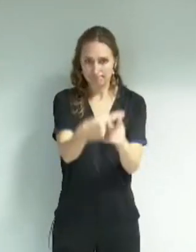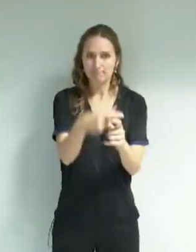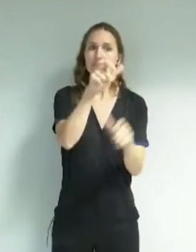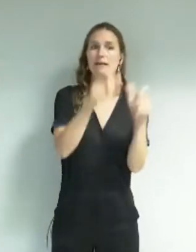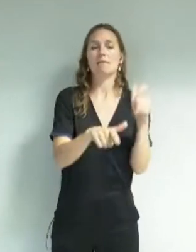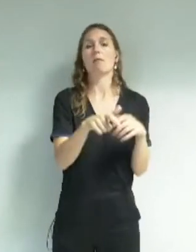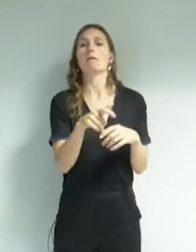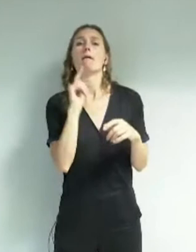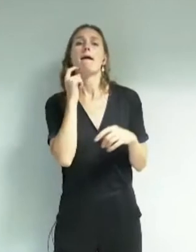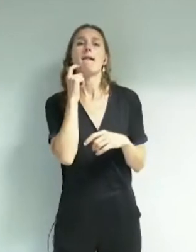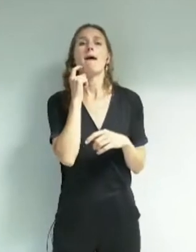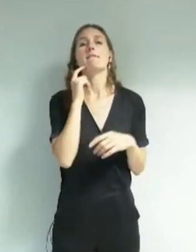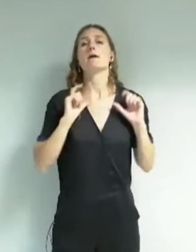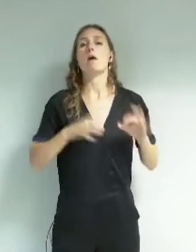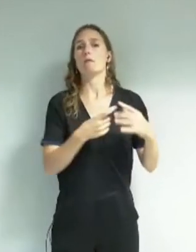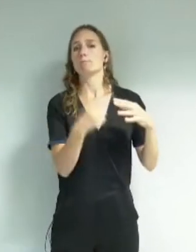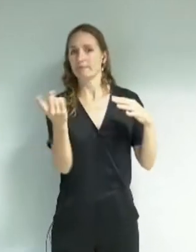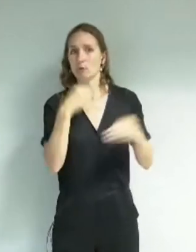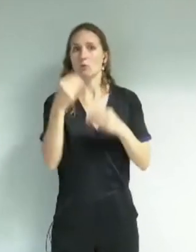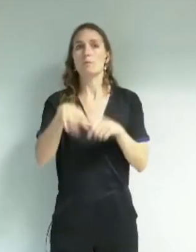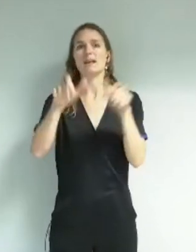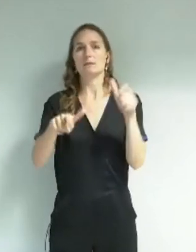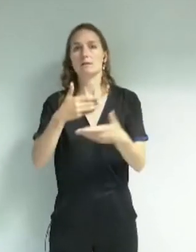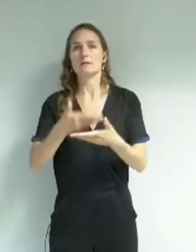réinsertion, les personnes en situation précaire, etc.